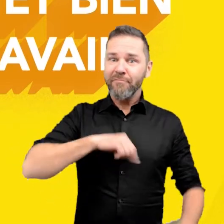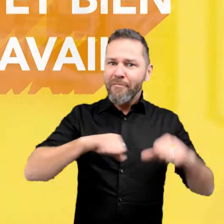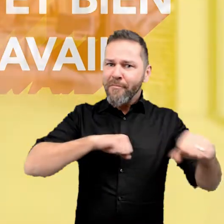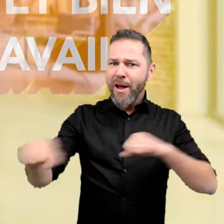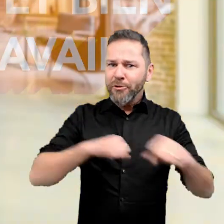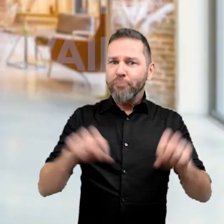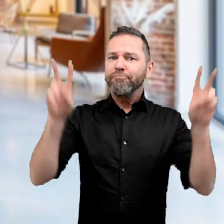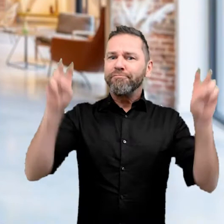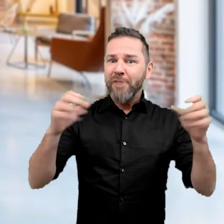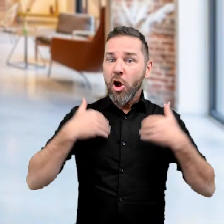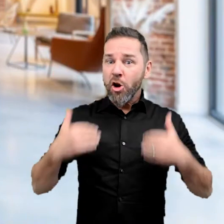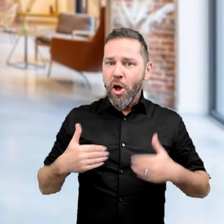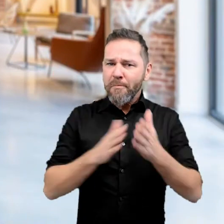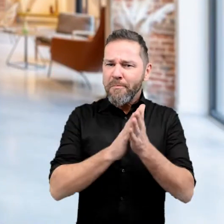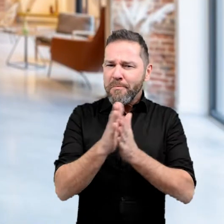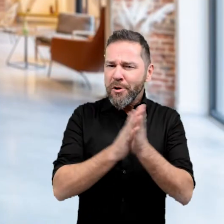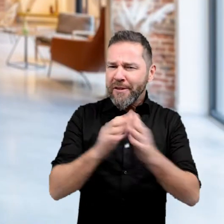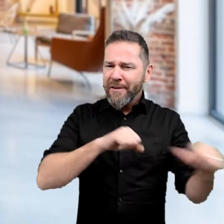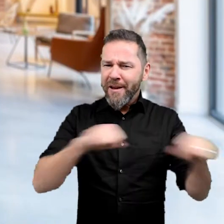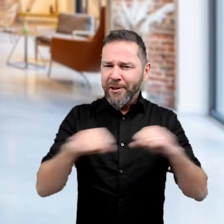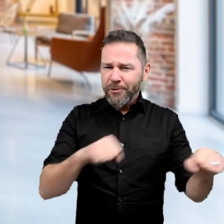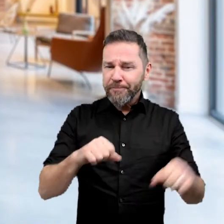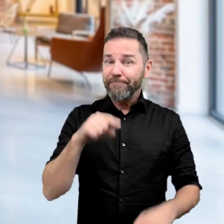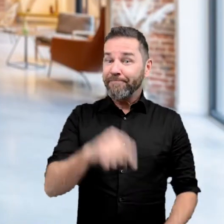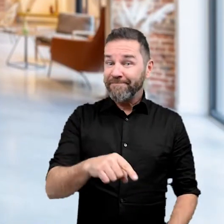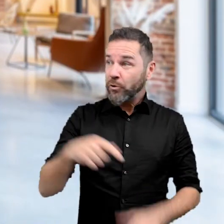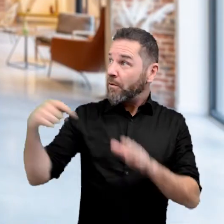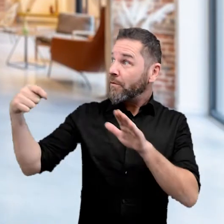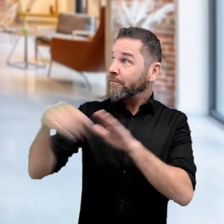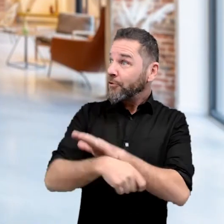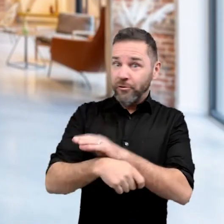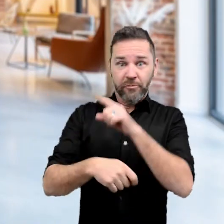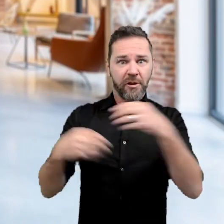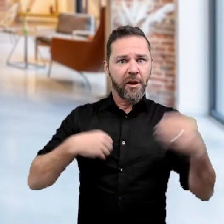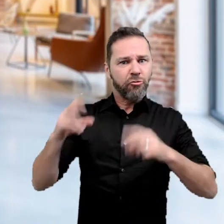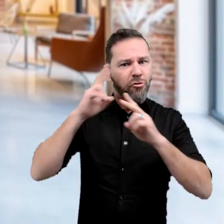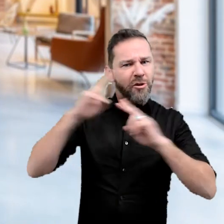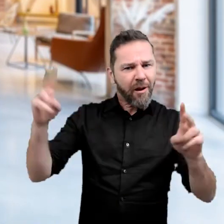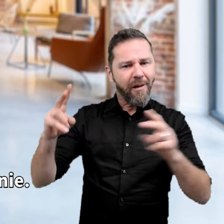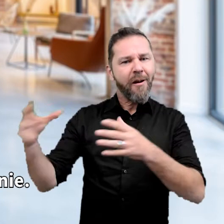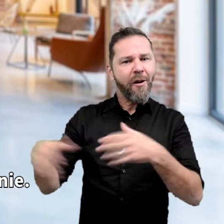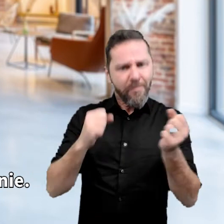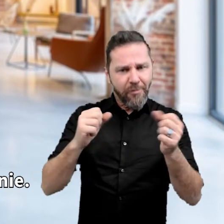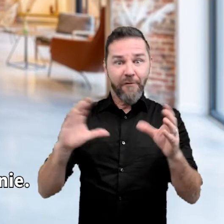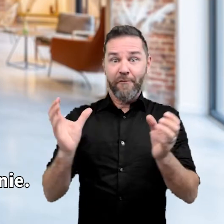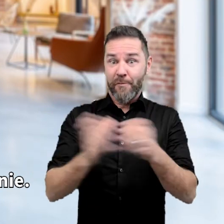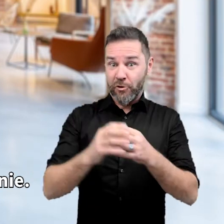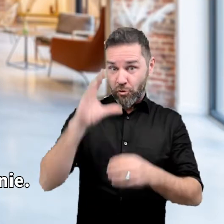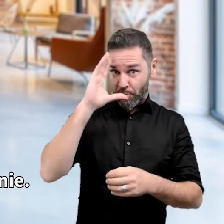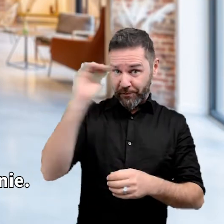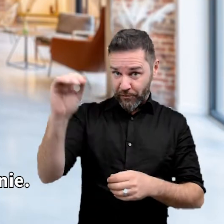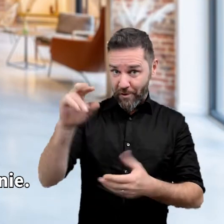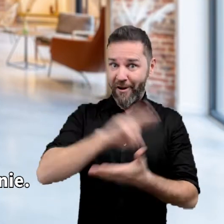Notre action, le club Motive Action, est financé en majeure partie par la Direction Générale de l'Emploi et de la Formation